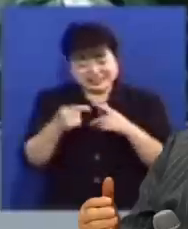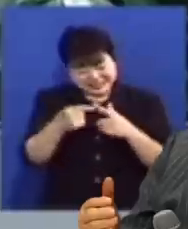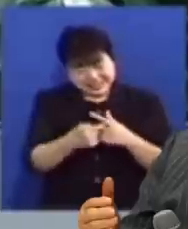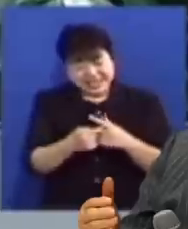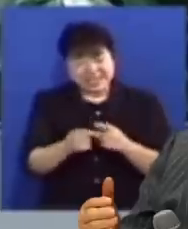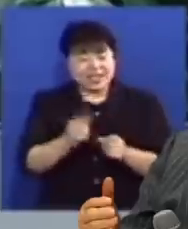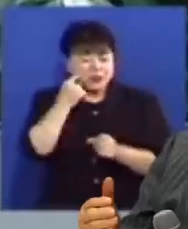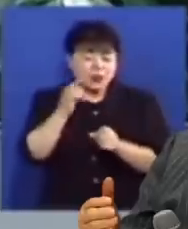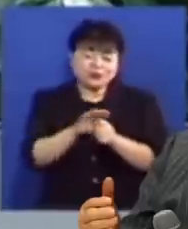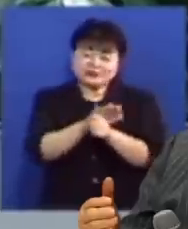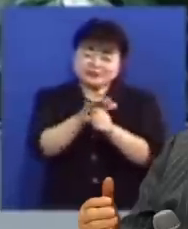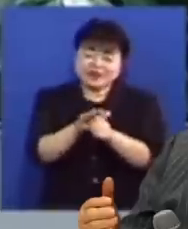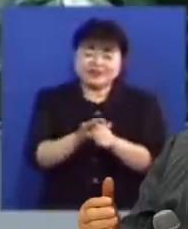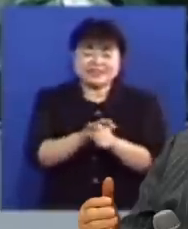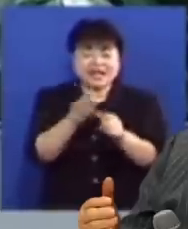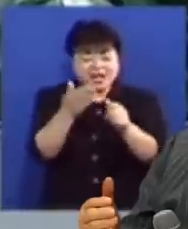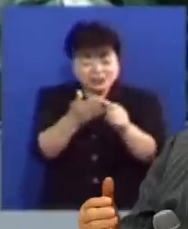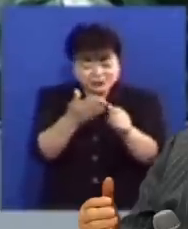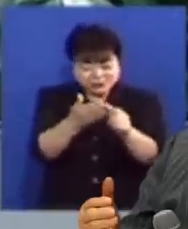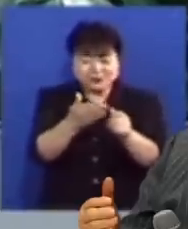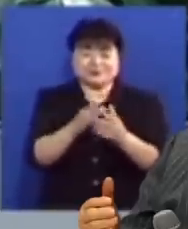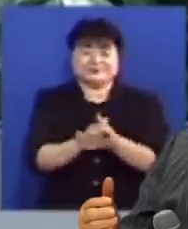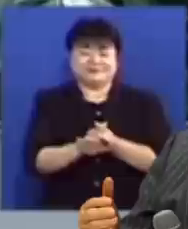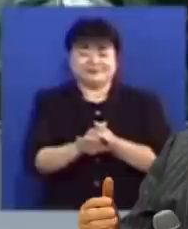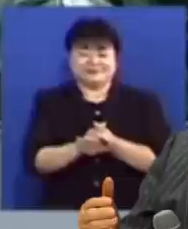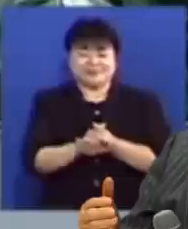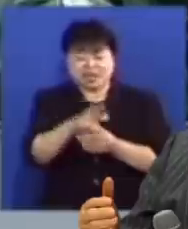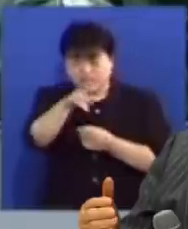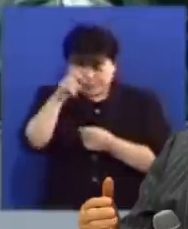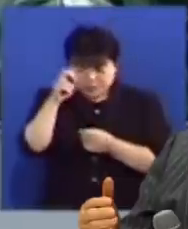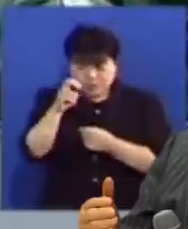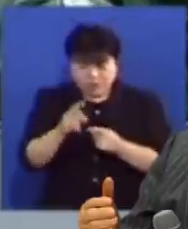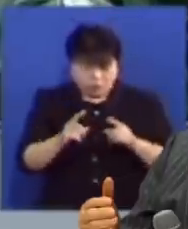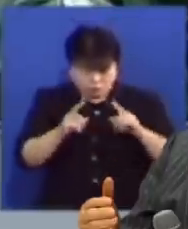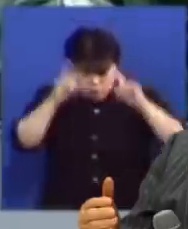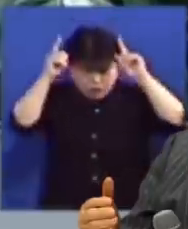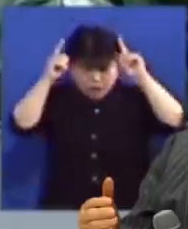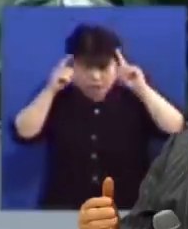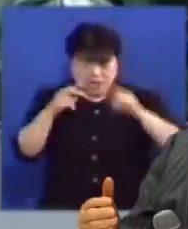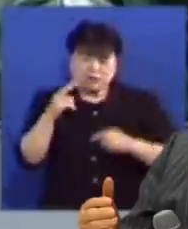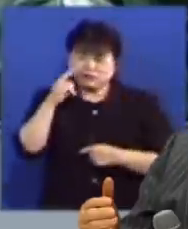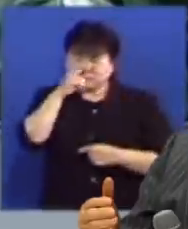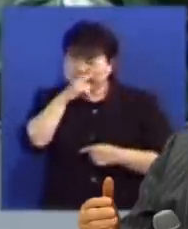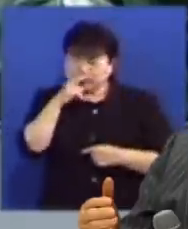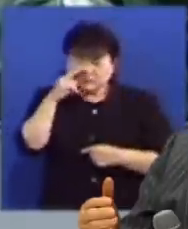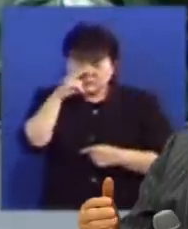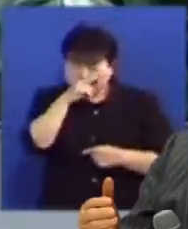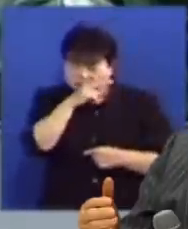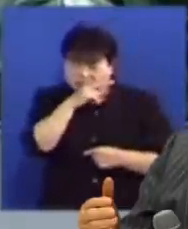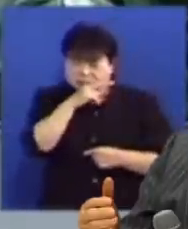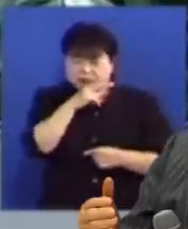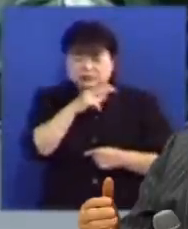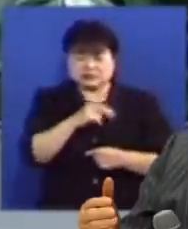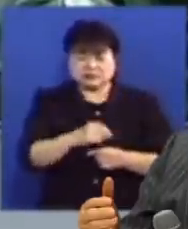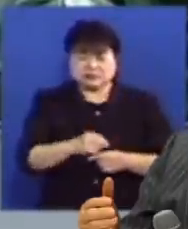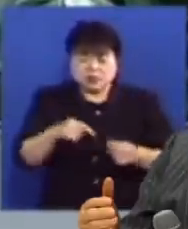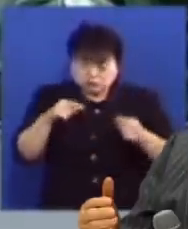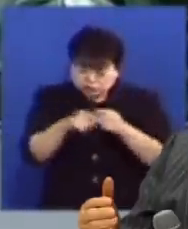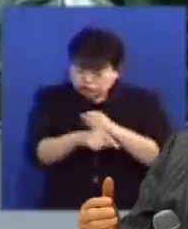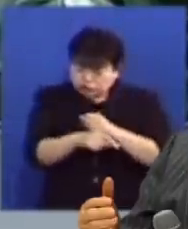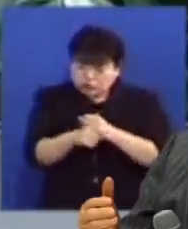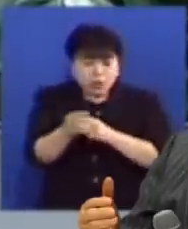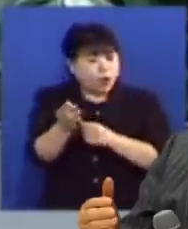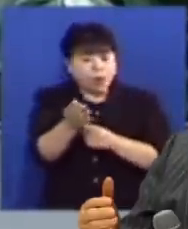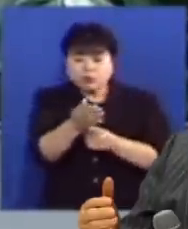동정과 사랑을 갖다 주는 것이지 미워하고 분노하고 질투하고 죽이는 일을